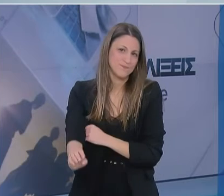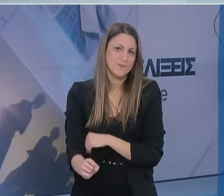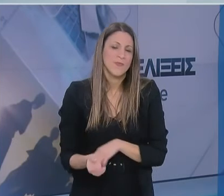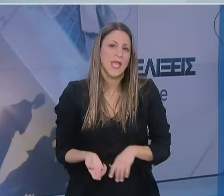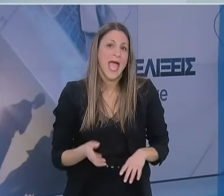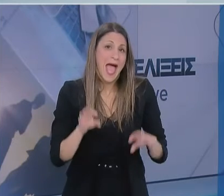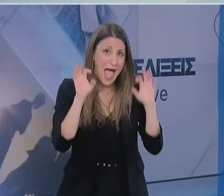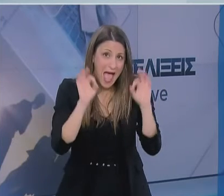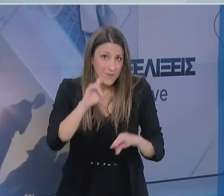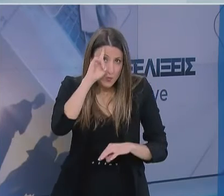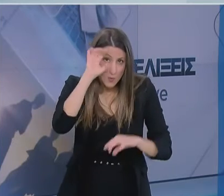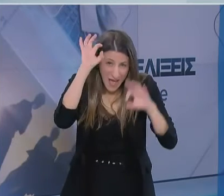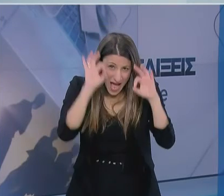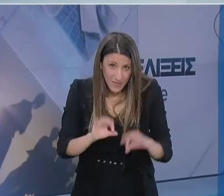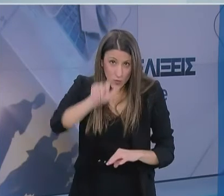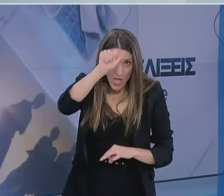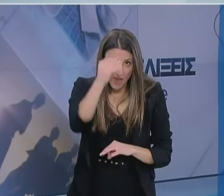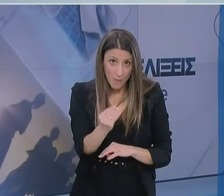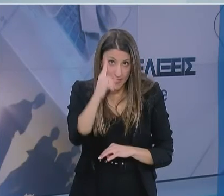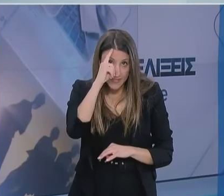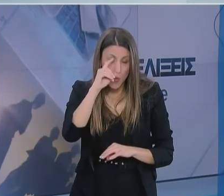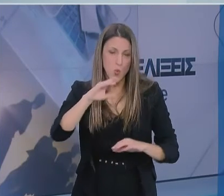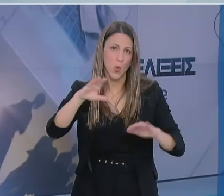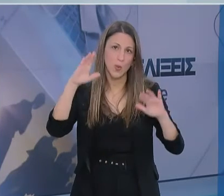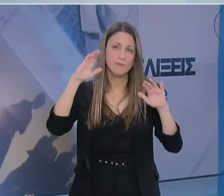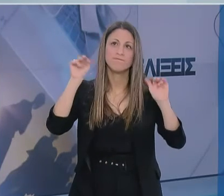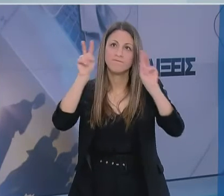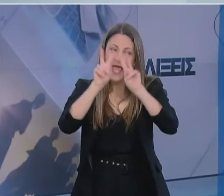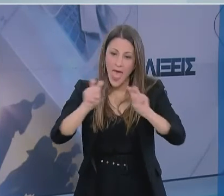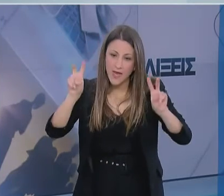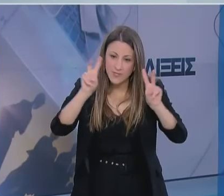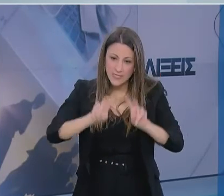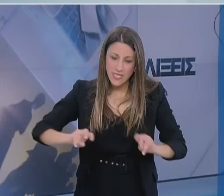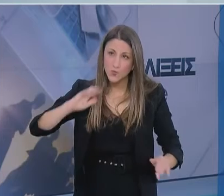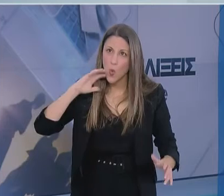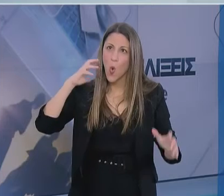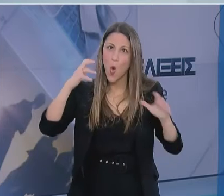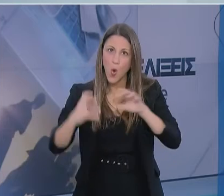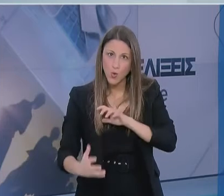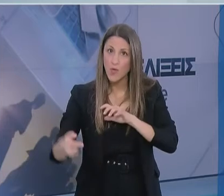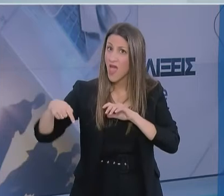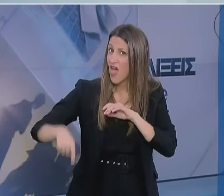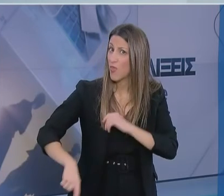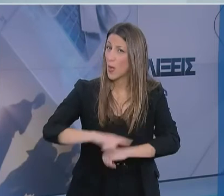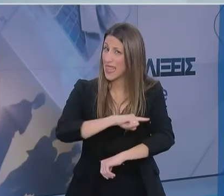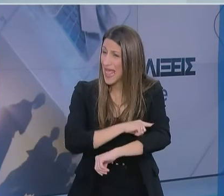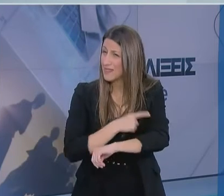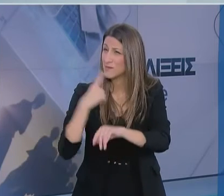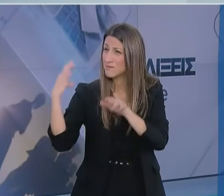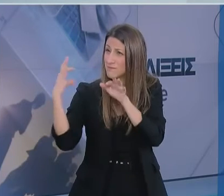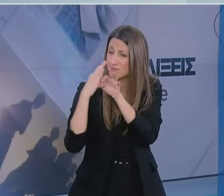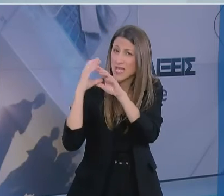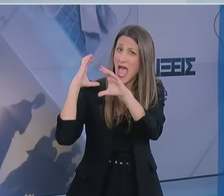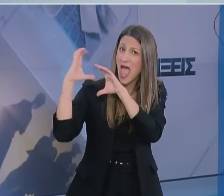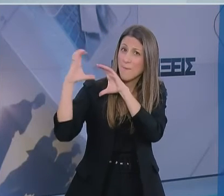Δεν το κατανοούμε επαρκώς ακόμη. Γίνονται τεράστιες ερευνητικές προσπάθειες σε όλο τον κόσμο. Μιλούμε με συναδέλφους και έχουμε και συναδέλφους εδώ στην Ελλάδα που